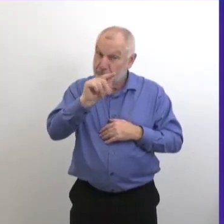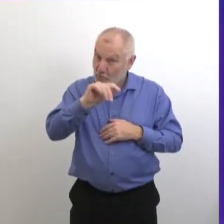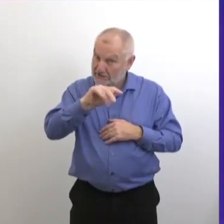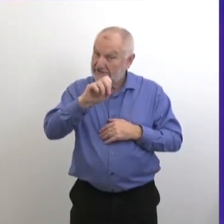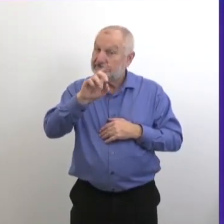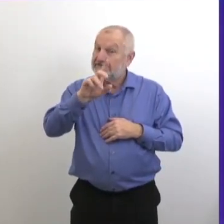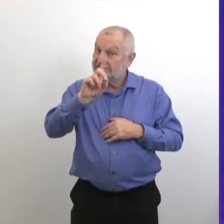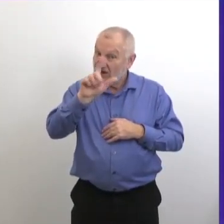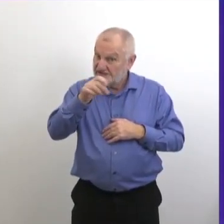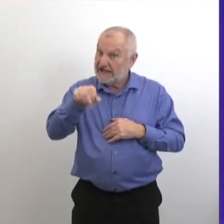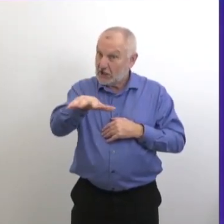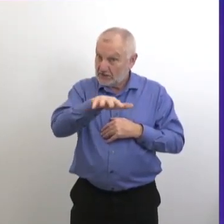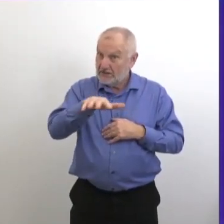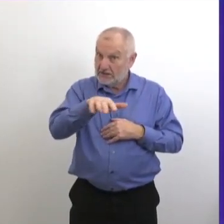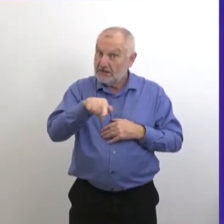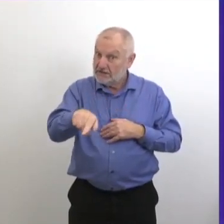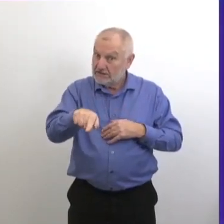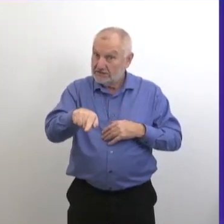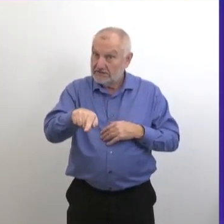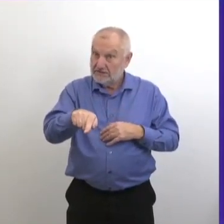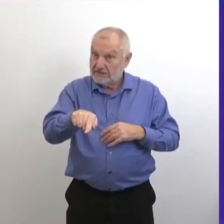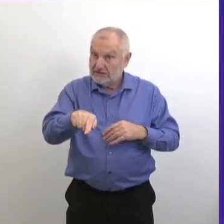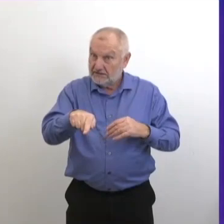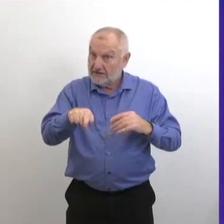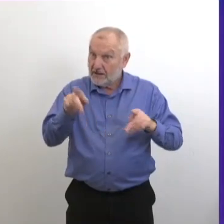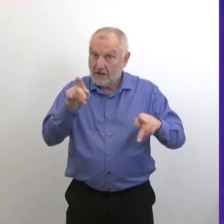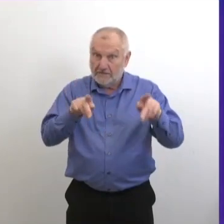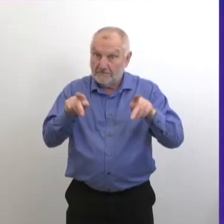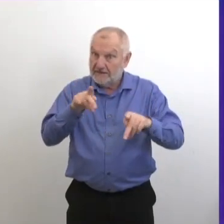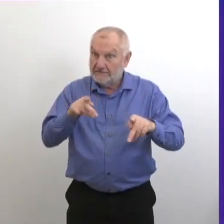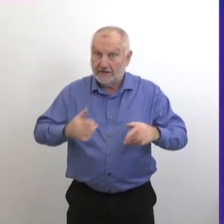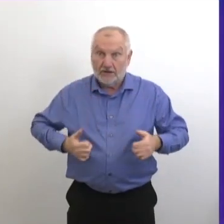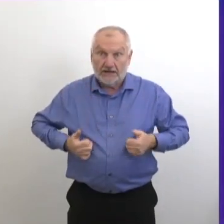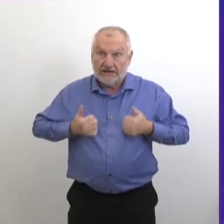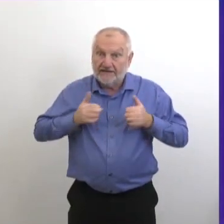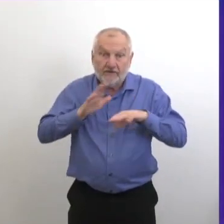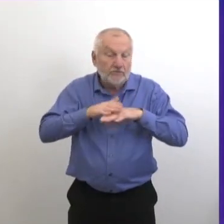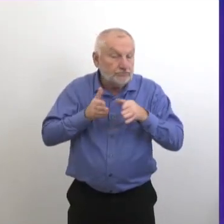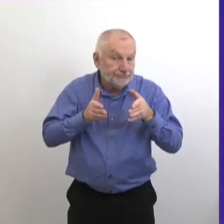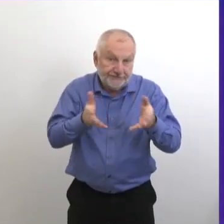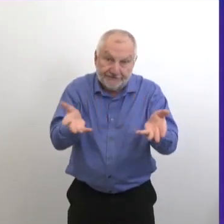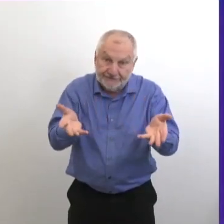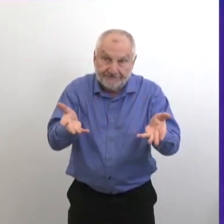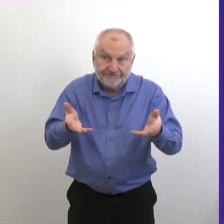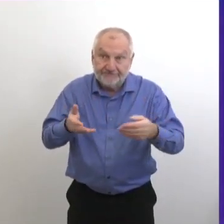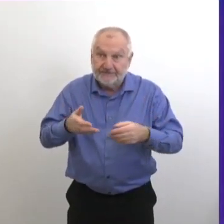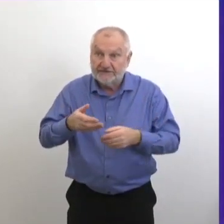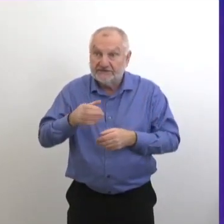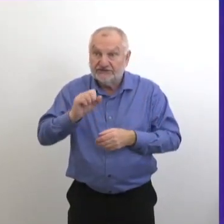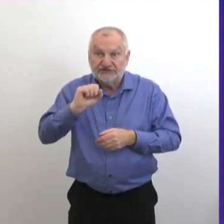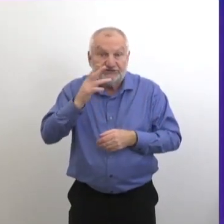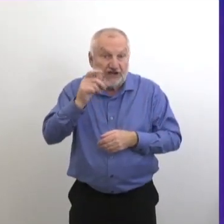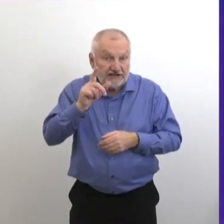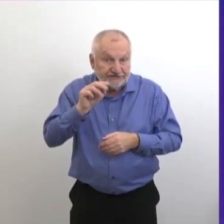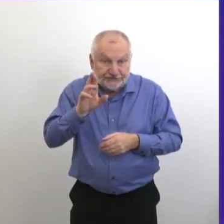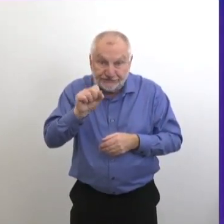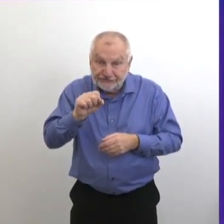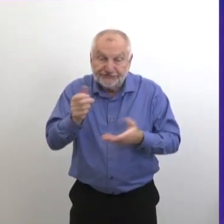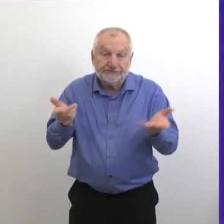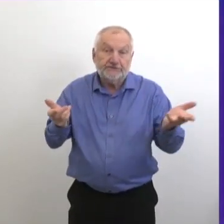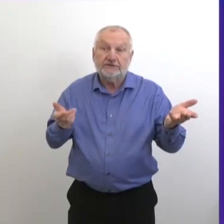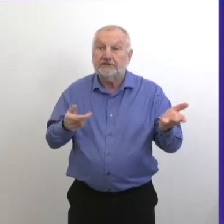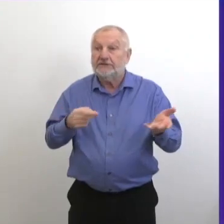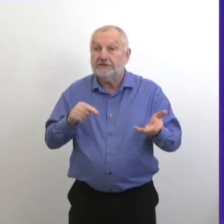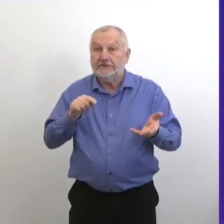et une des raisons, c'est qu'il y a beaucoup de centres sans-abris, beaucoup de gens qui vivent dans les refuges. On parle ici de personnes